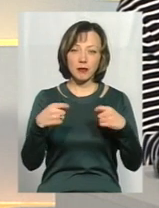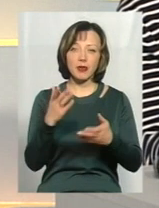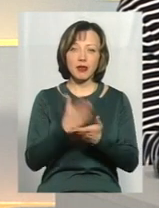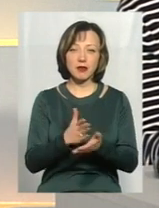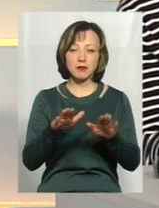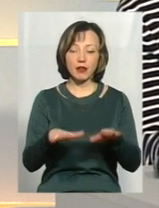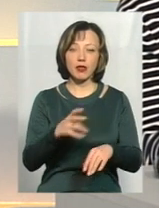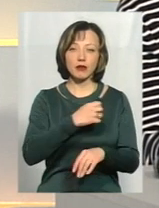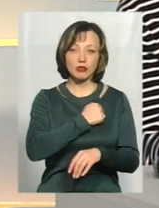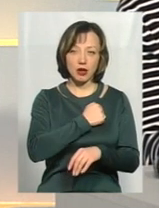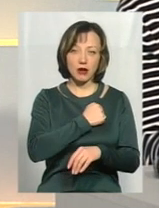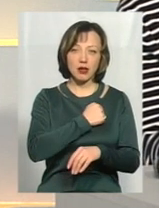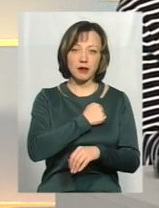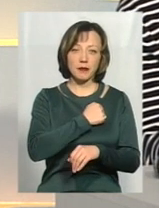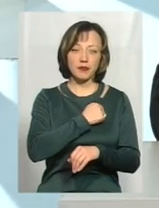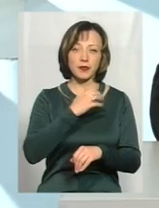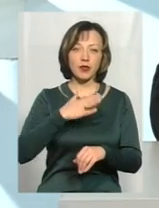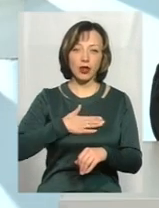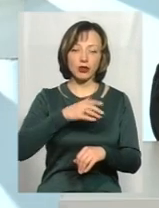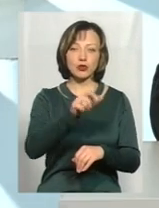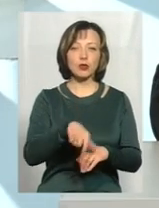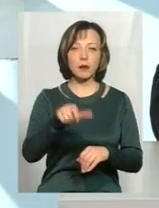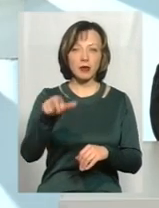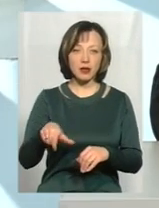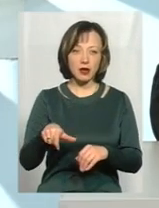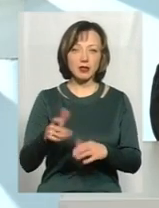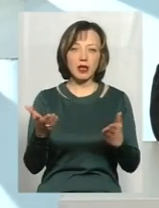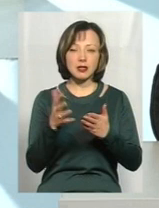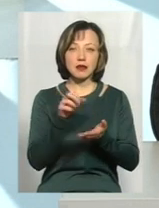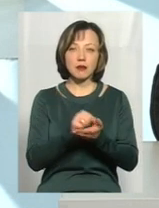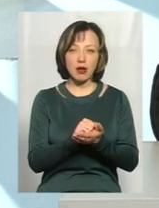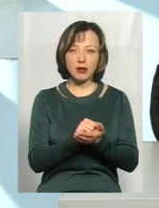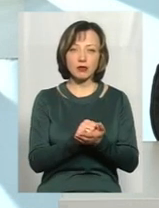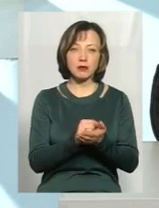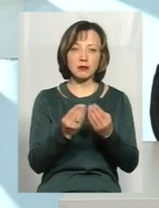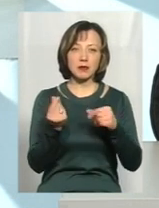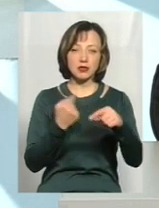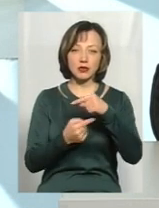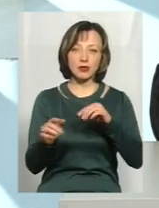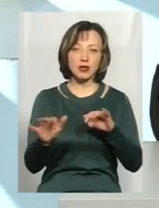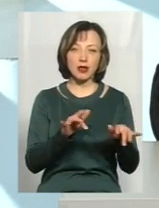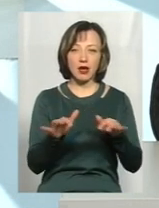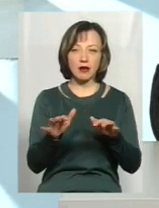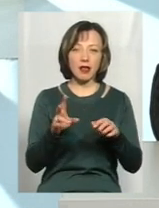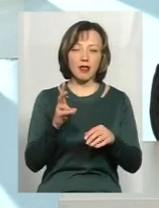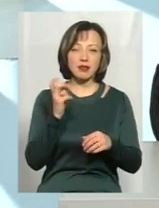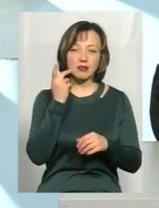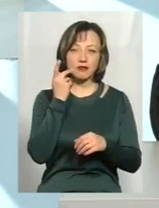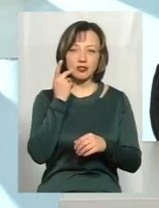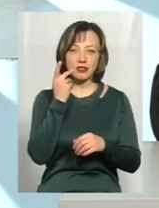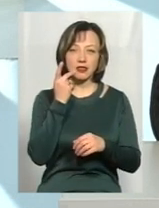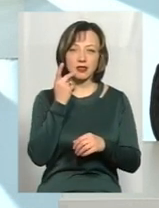і, на жаль, наші громадяни, які займаються підприємницькою діяльністю, не завжди